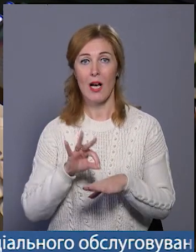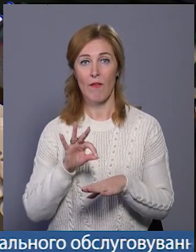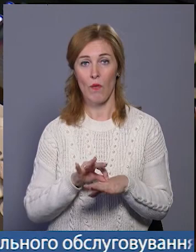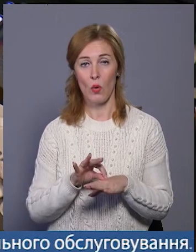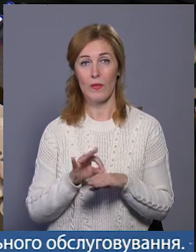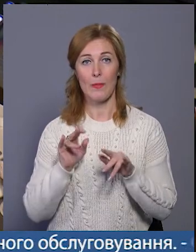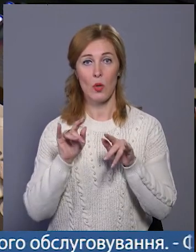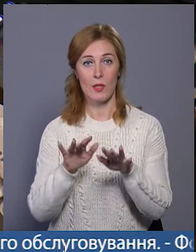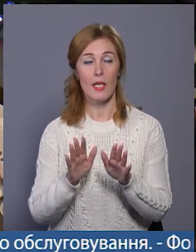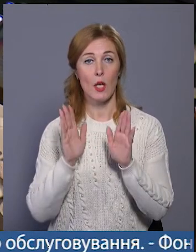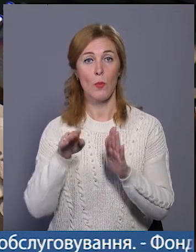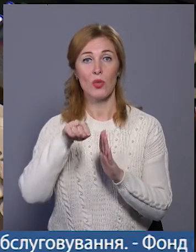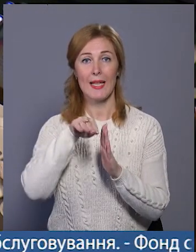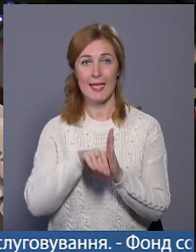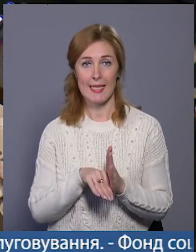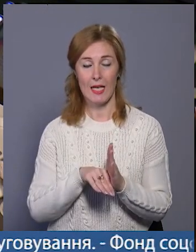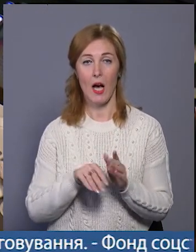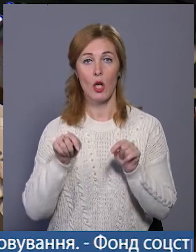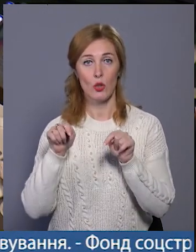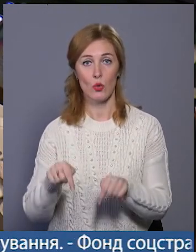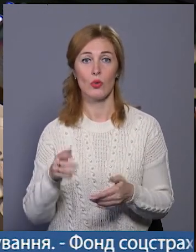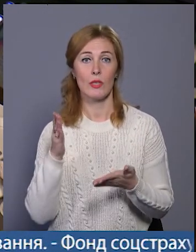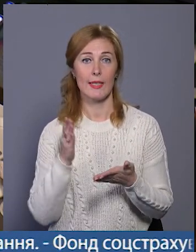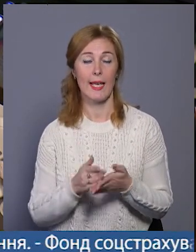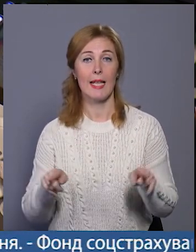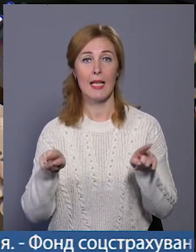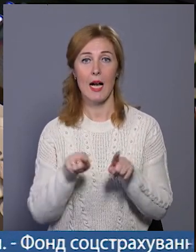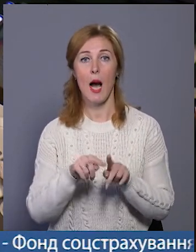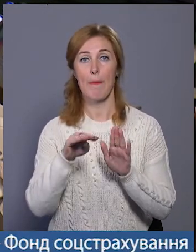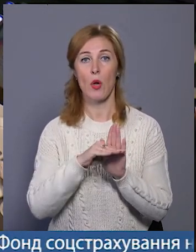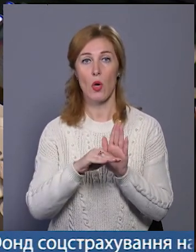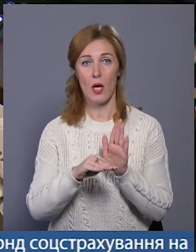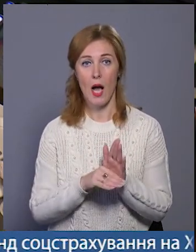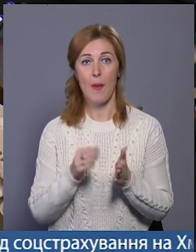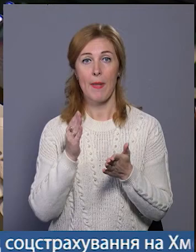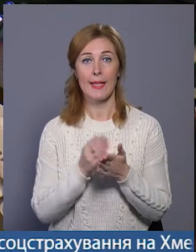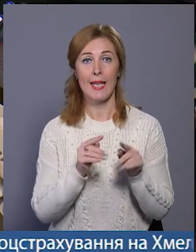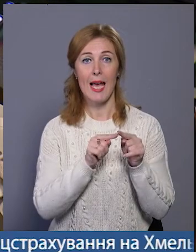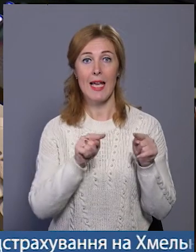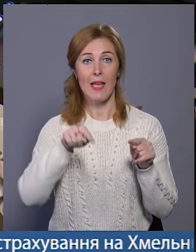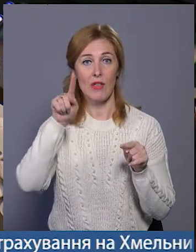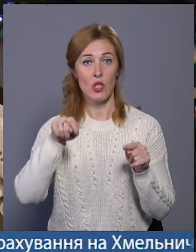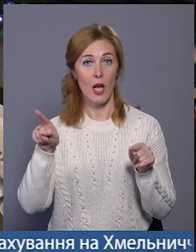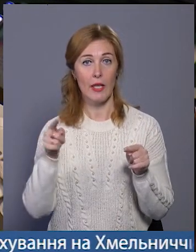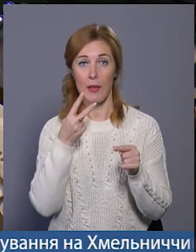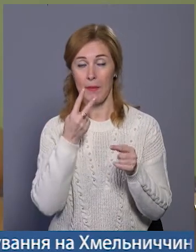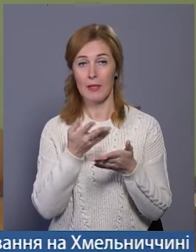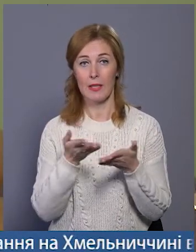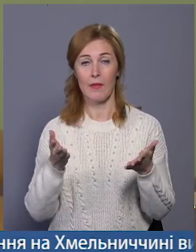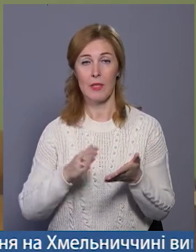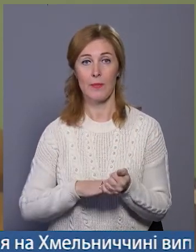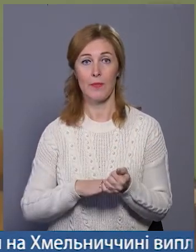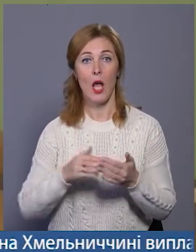неопроцесах вона буде низька. Тут є така програма, є рівень шкали, по якій ми в основному орієнтуємося.